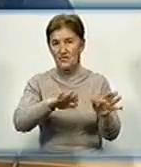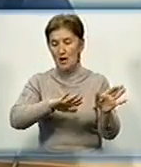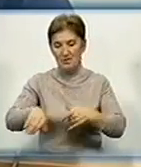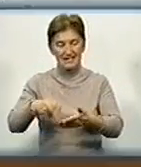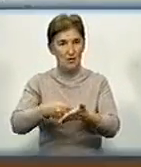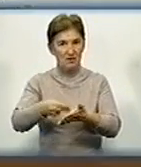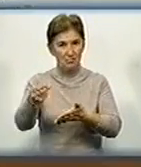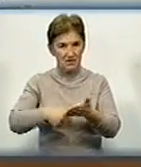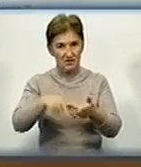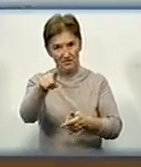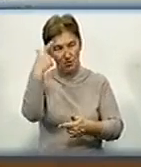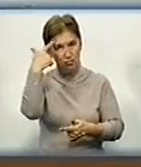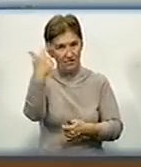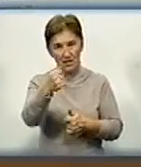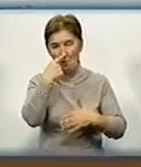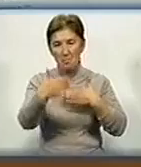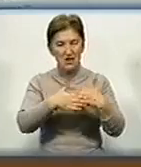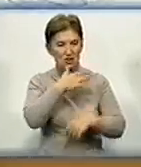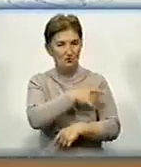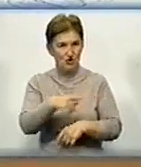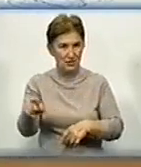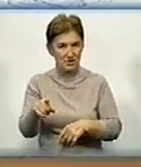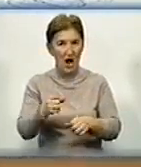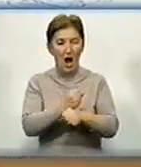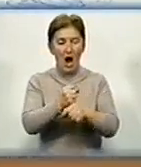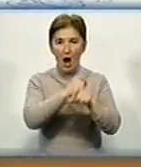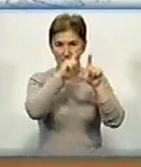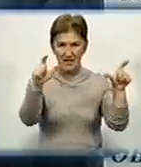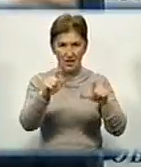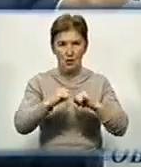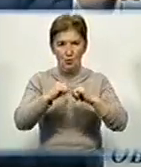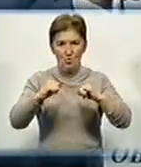підписання губернатор повідомив, що найближчим часом аптек в області побільшає.